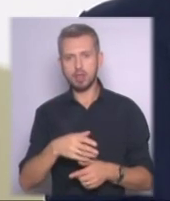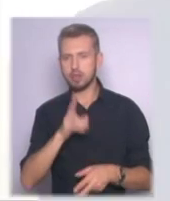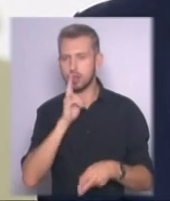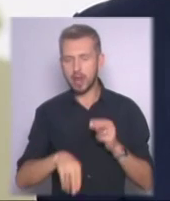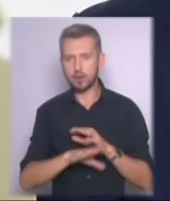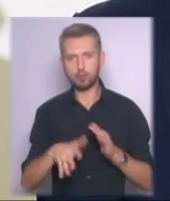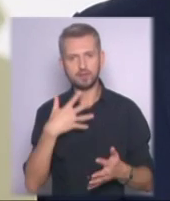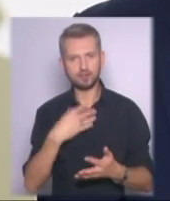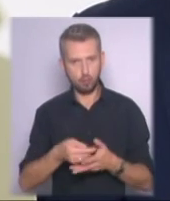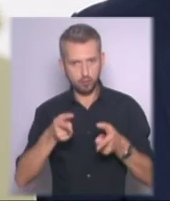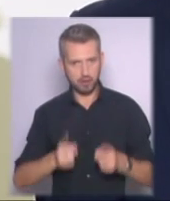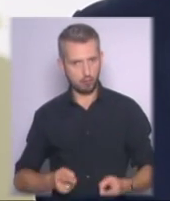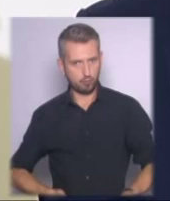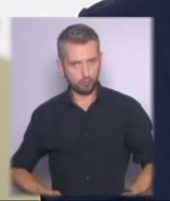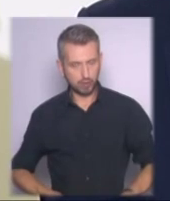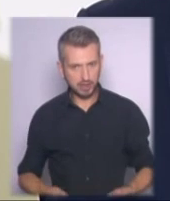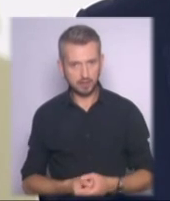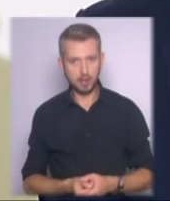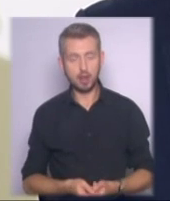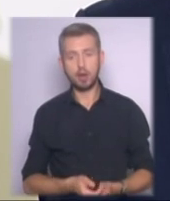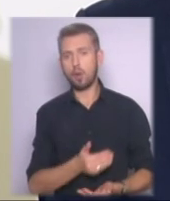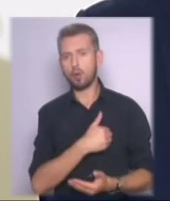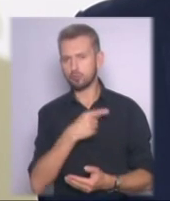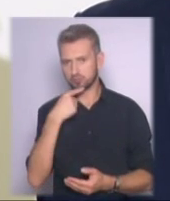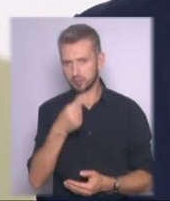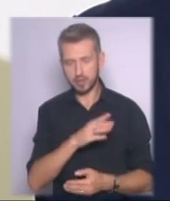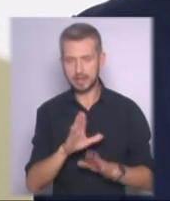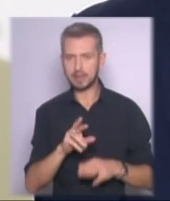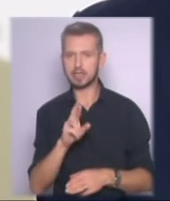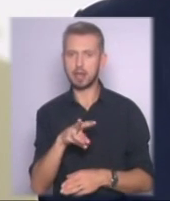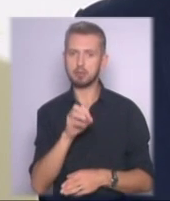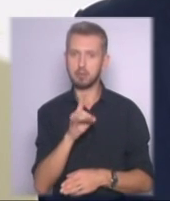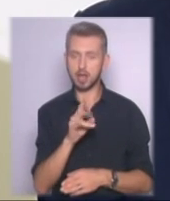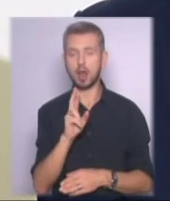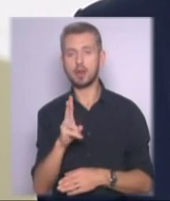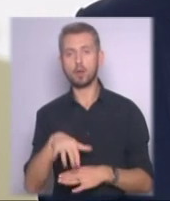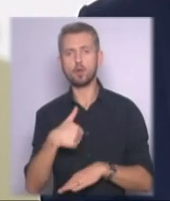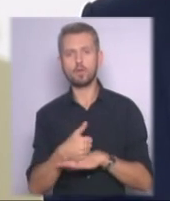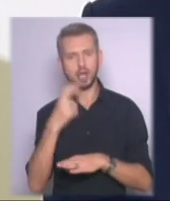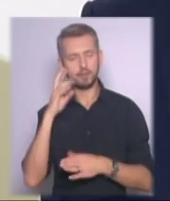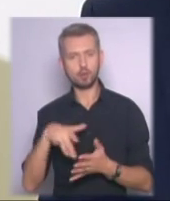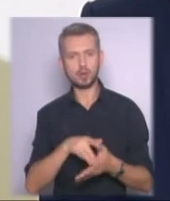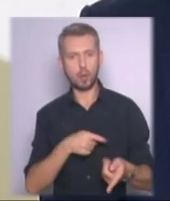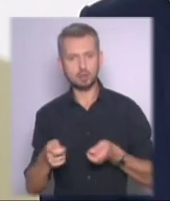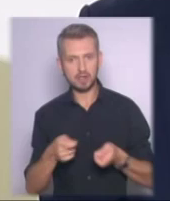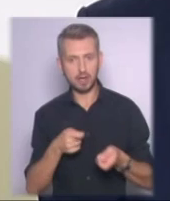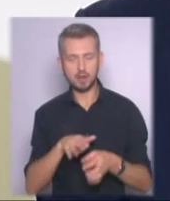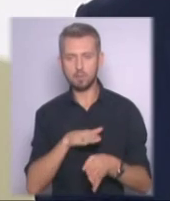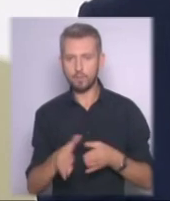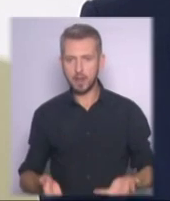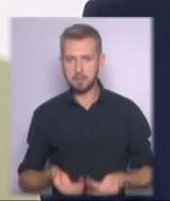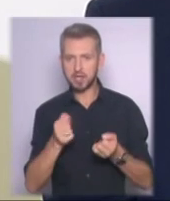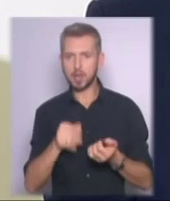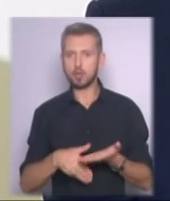Можу запевнити не тільки як мера, як голова Київської міської адміністрації, повна підтримка і допомога